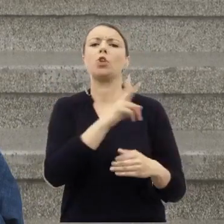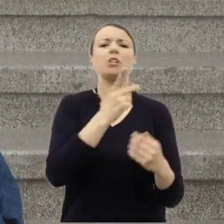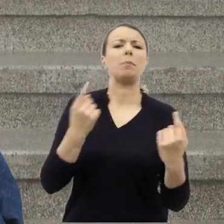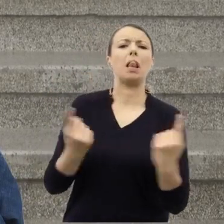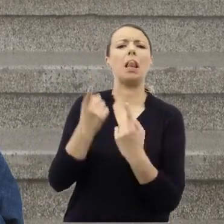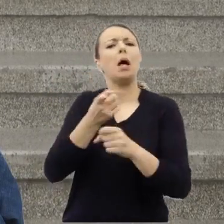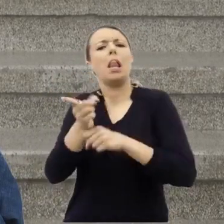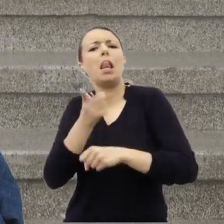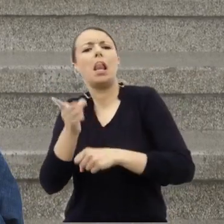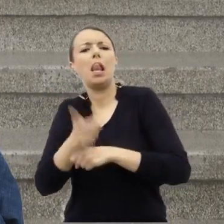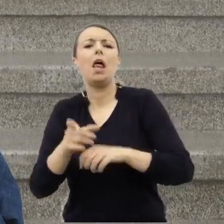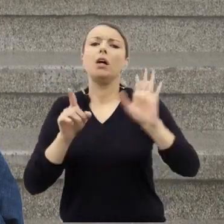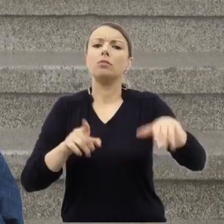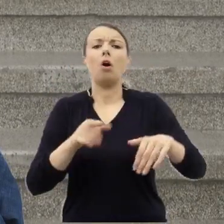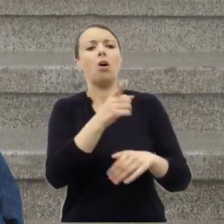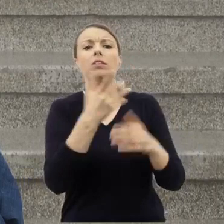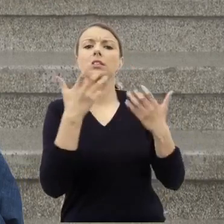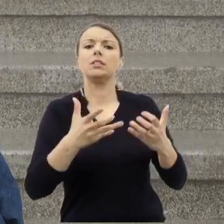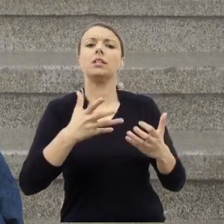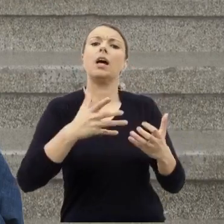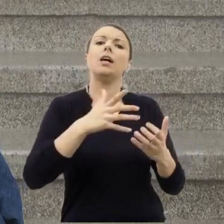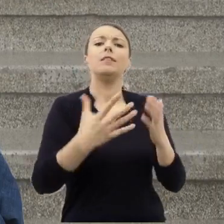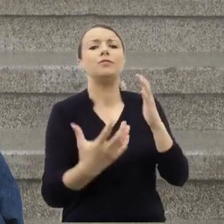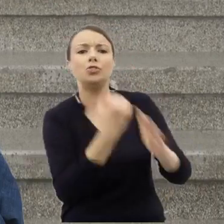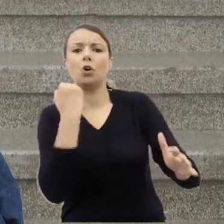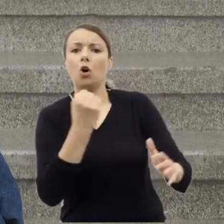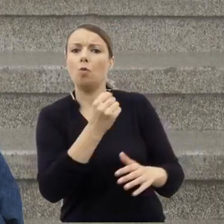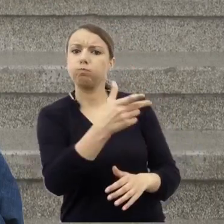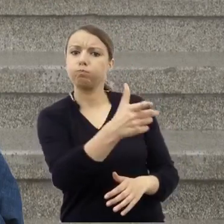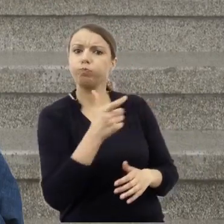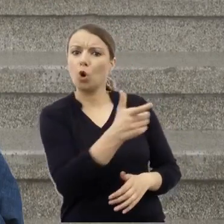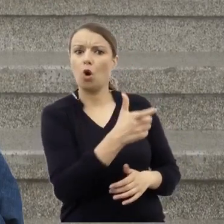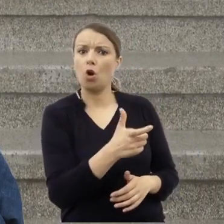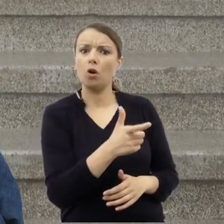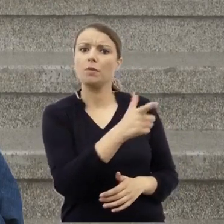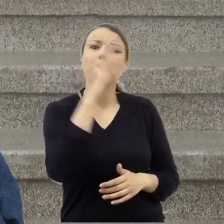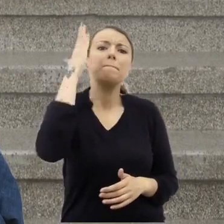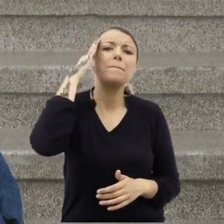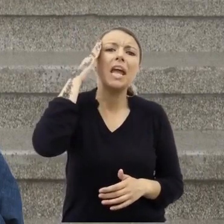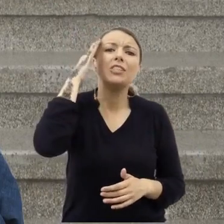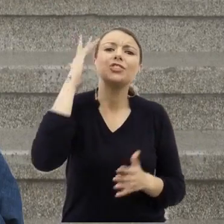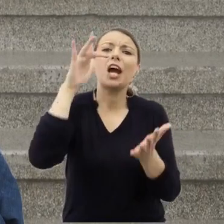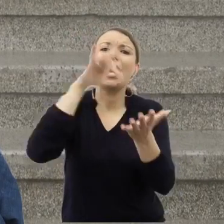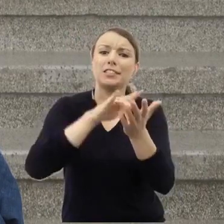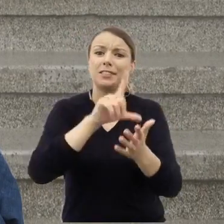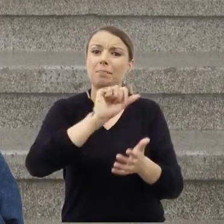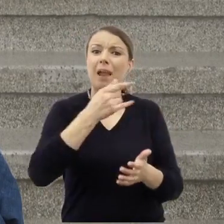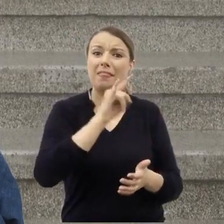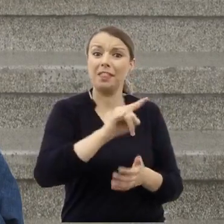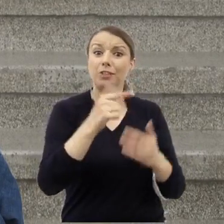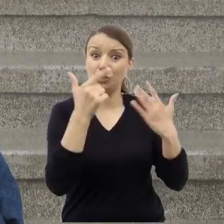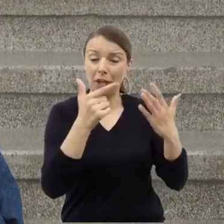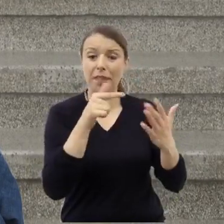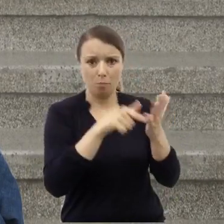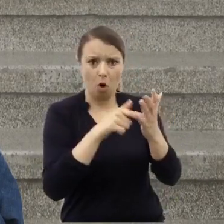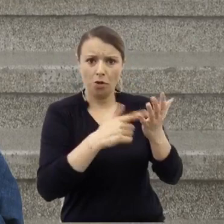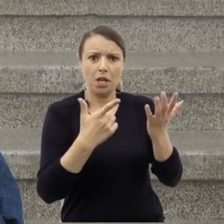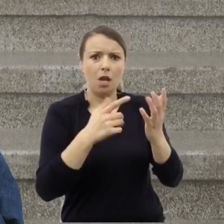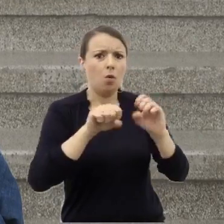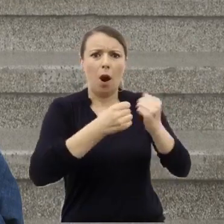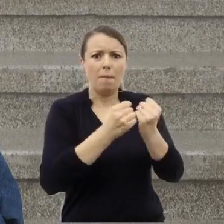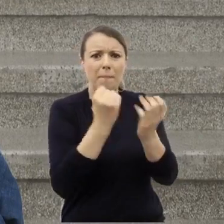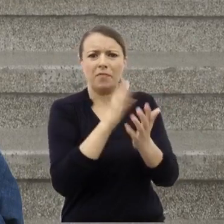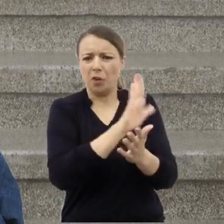chcieli odebrać broń, którą mieszkańcy plant mieli legalnie do